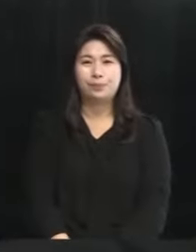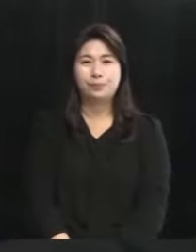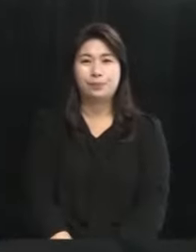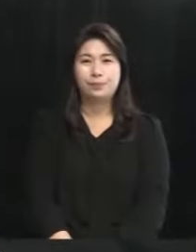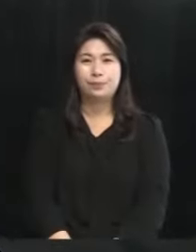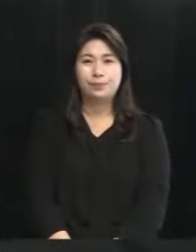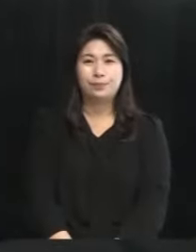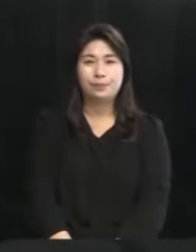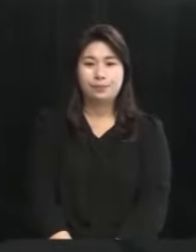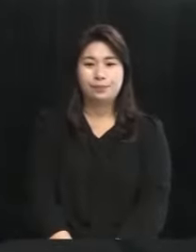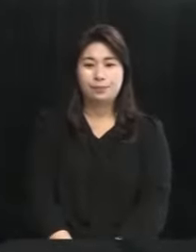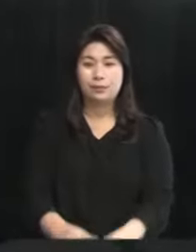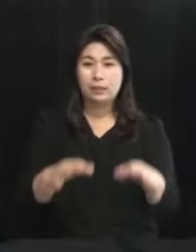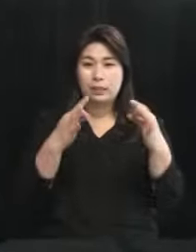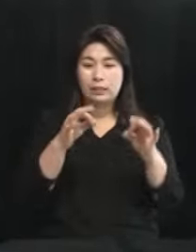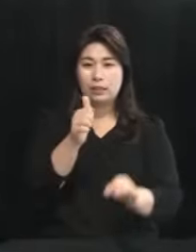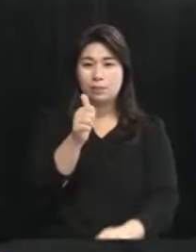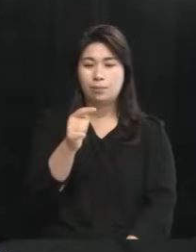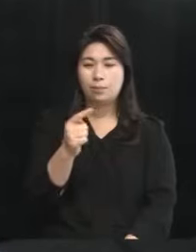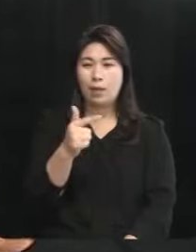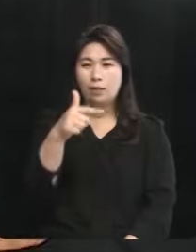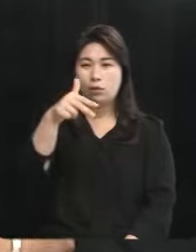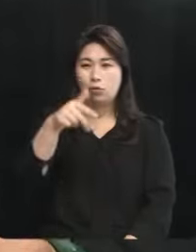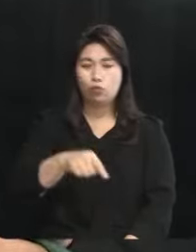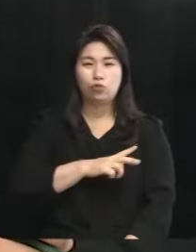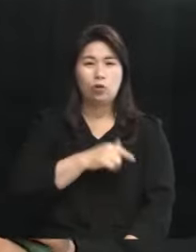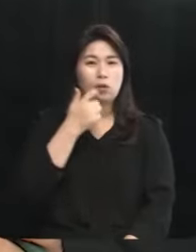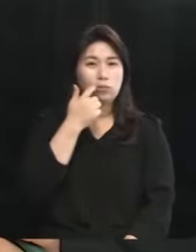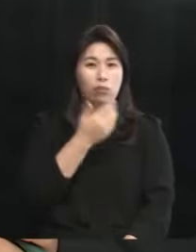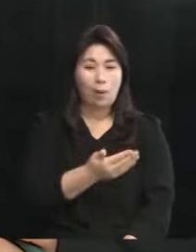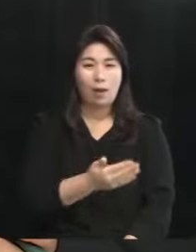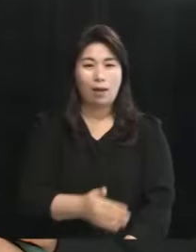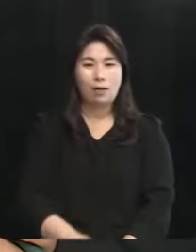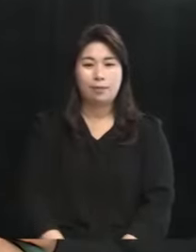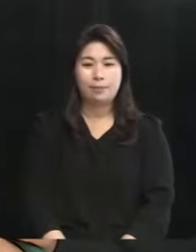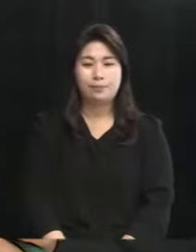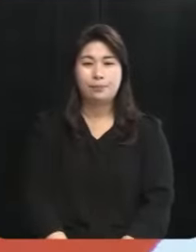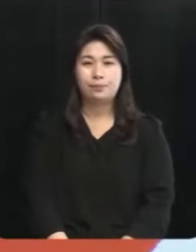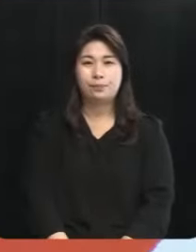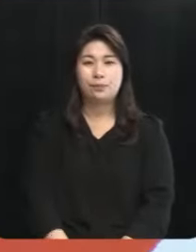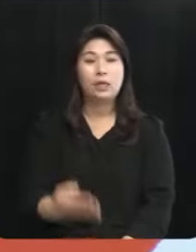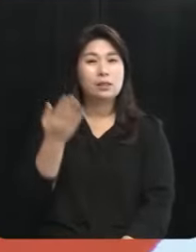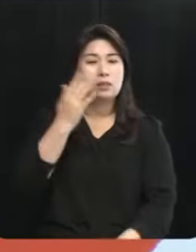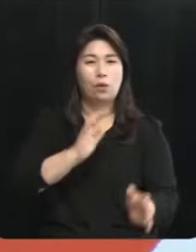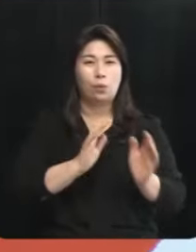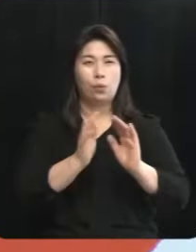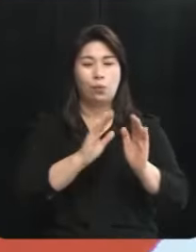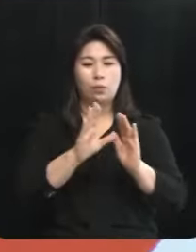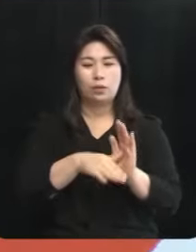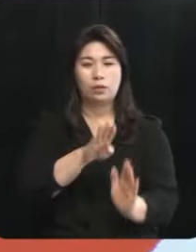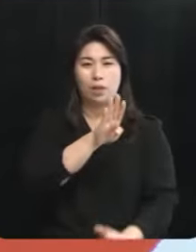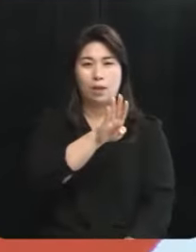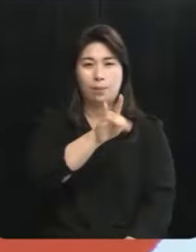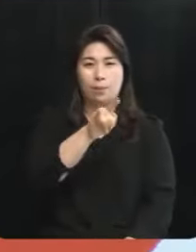김한규 의원께 여쭙겠습니다 지난번 토론회 때 벤처타운